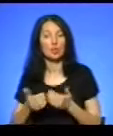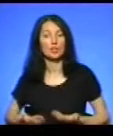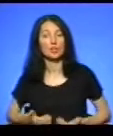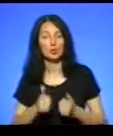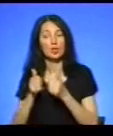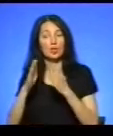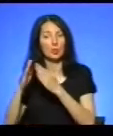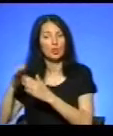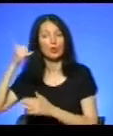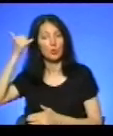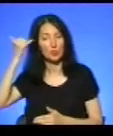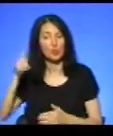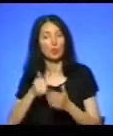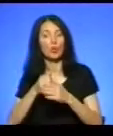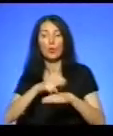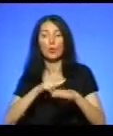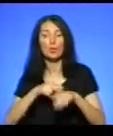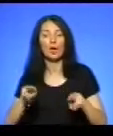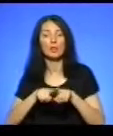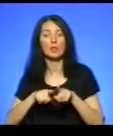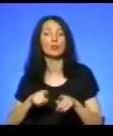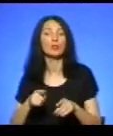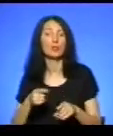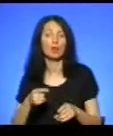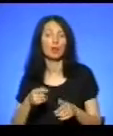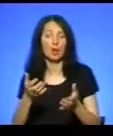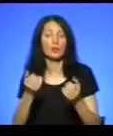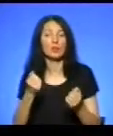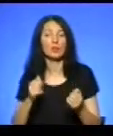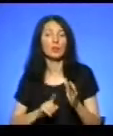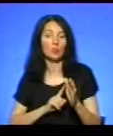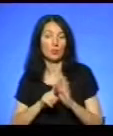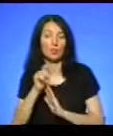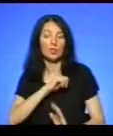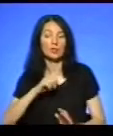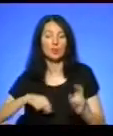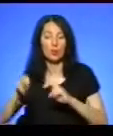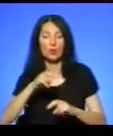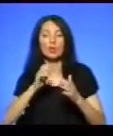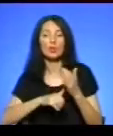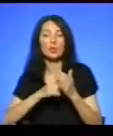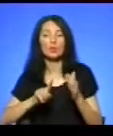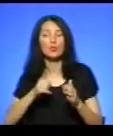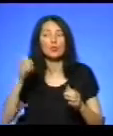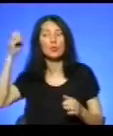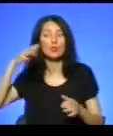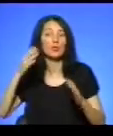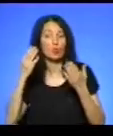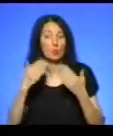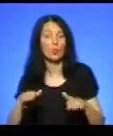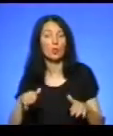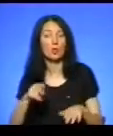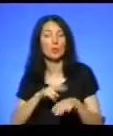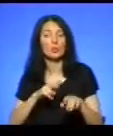поліцейських, а також взялися самостійно виявляти причину, чому власне зникло світло. Поліцейські за даним фактом відкрили кримінальне